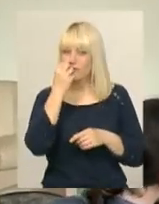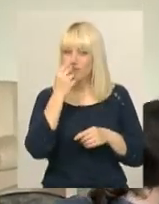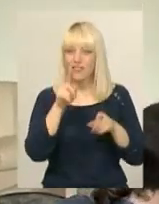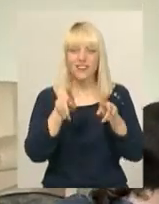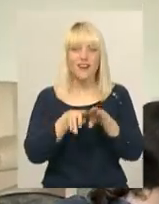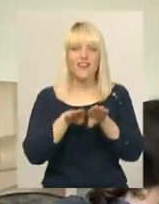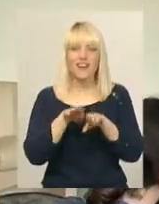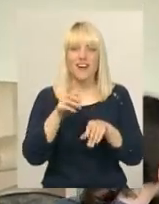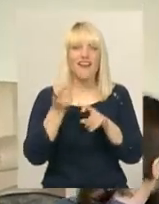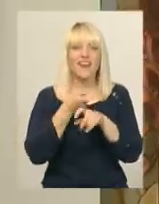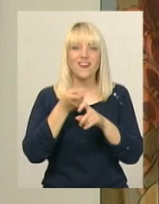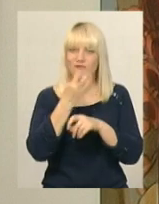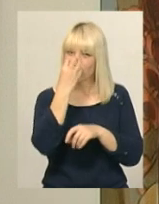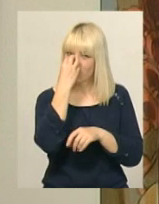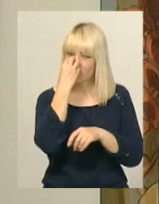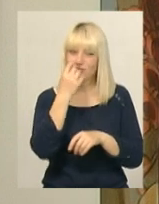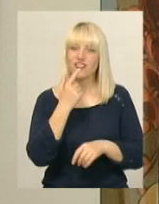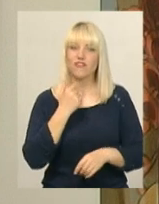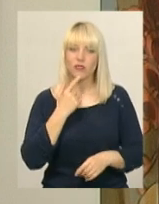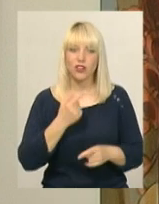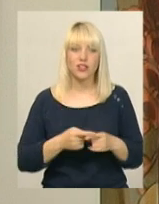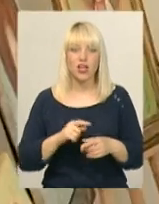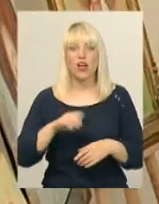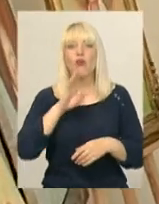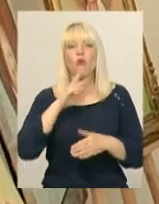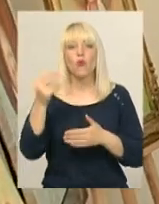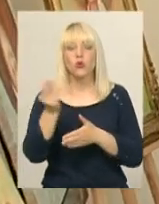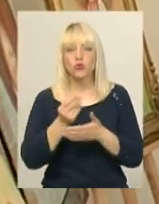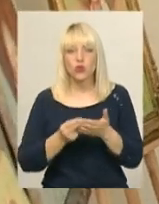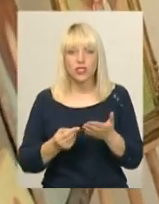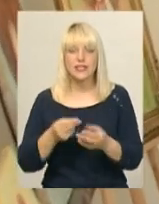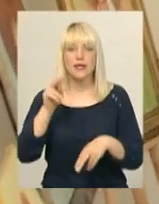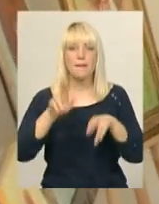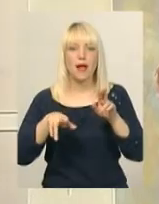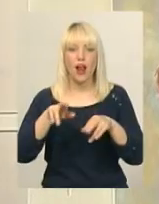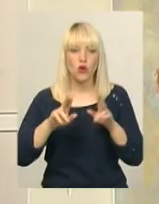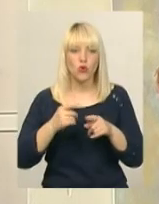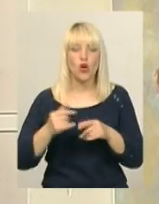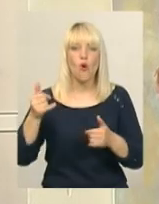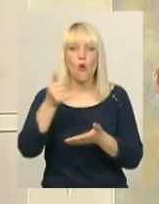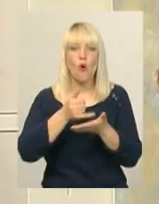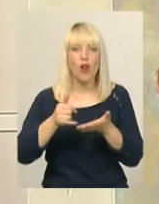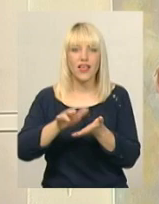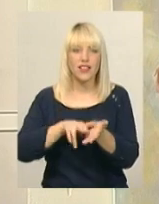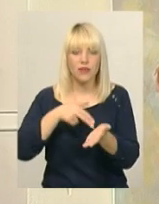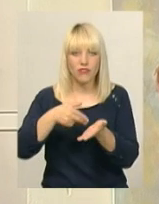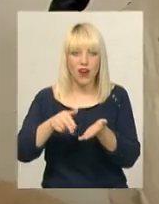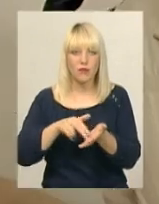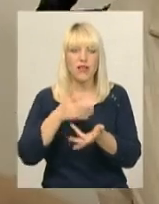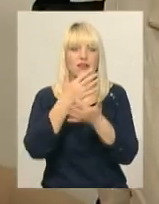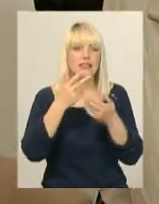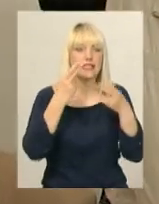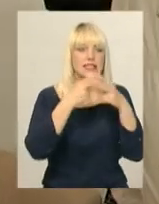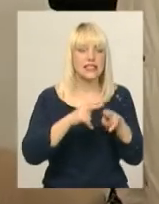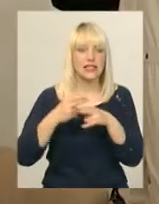картопелькою, червоний такий. Художниця малює олійними фарбами, використовує світлі і пастельні кольори, працює у різних техніках.